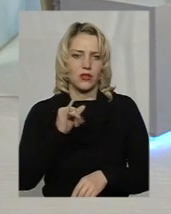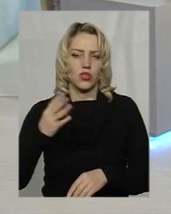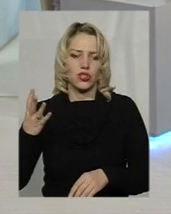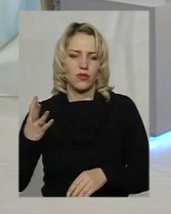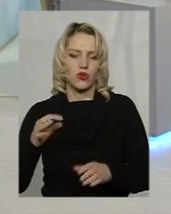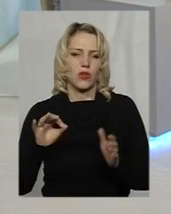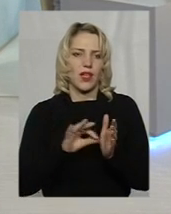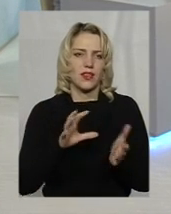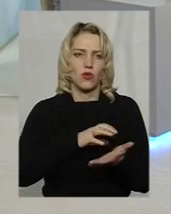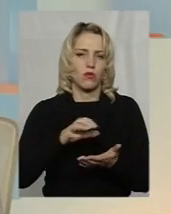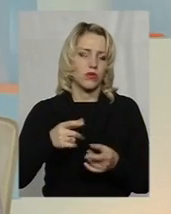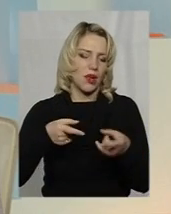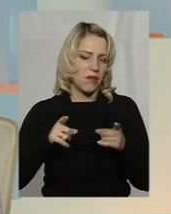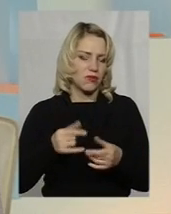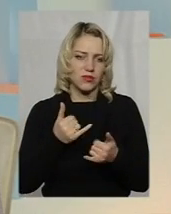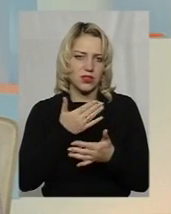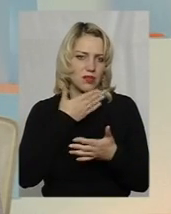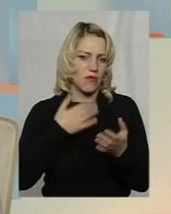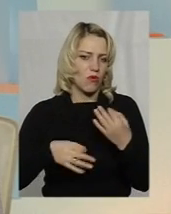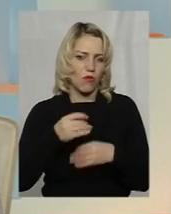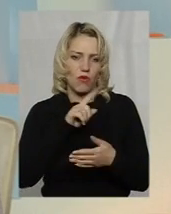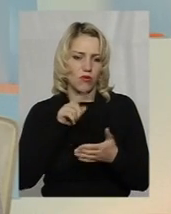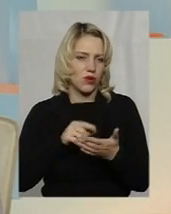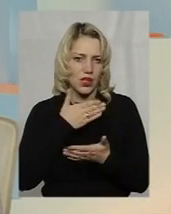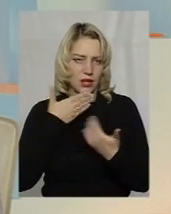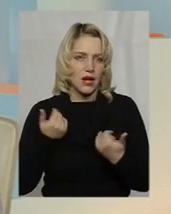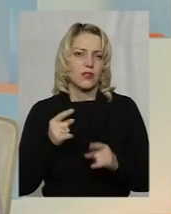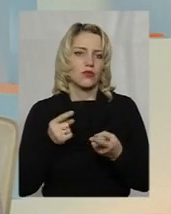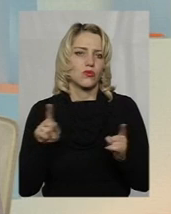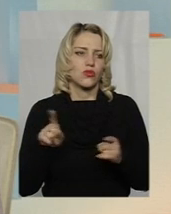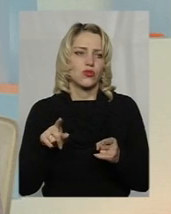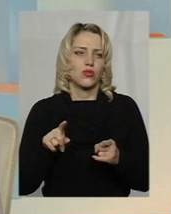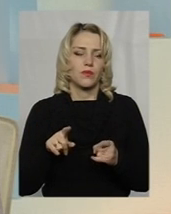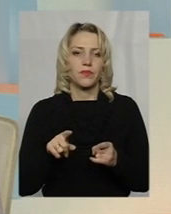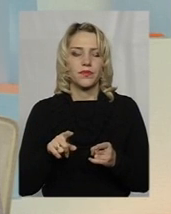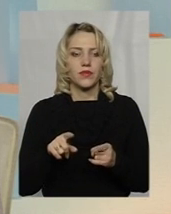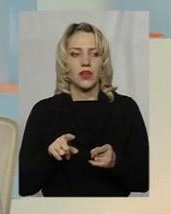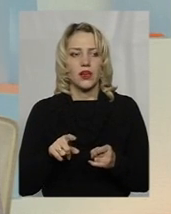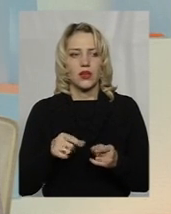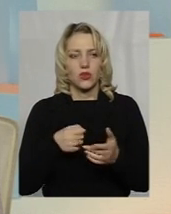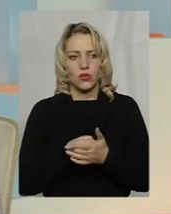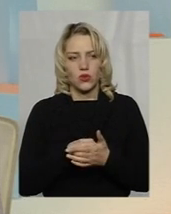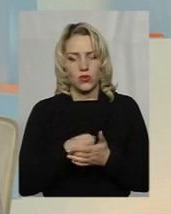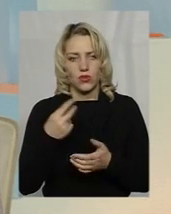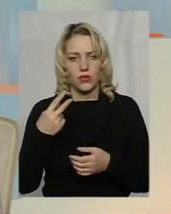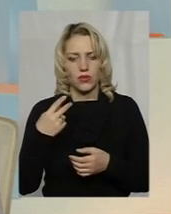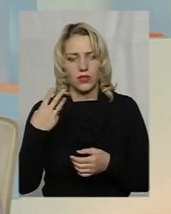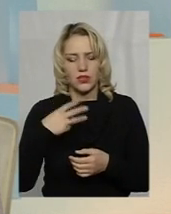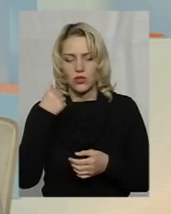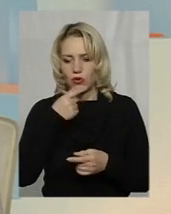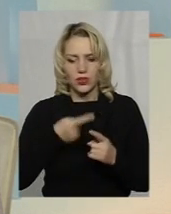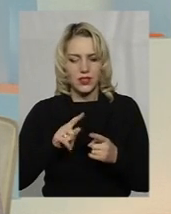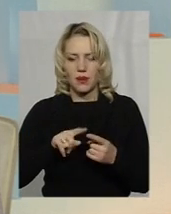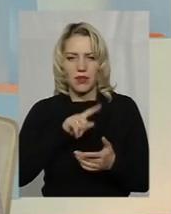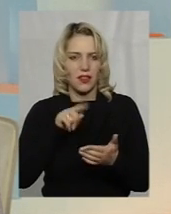Направду питання не обговорюється, тому що наразі це питання, я думаю, до закінчення каденції 20-го року, це питання буде точно не на часі. Ми не